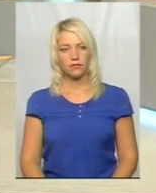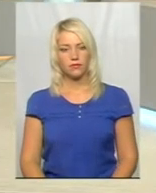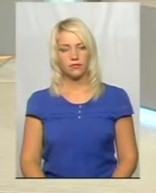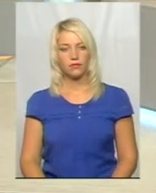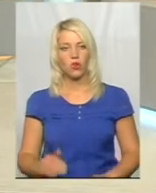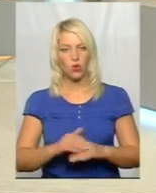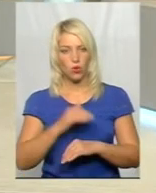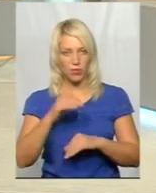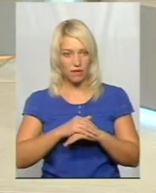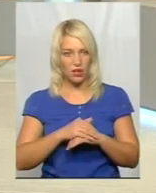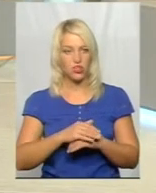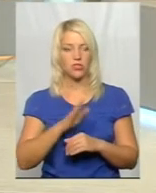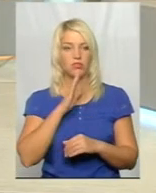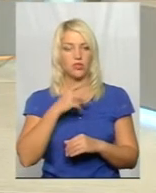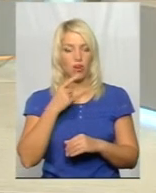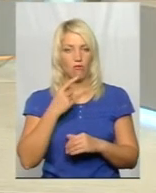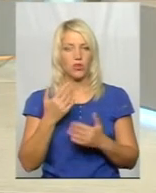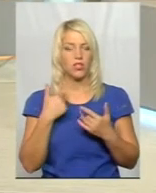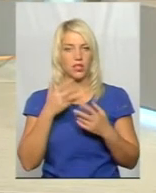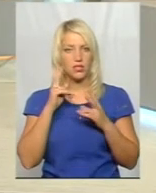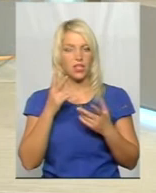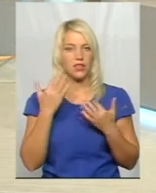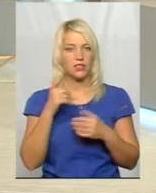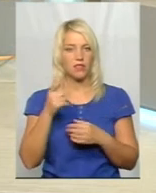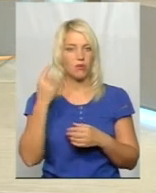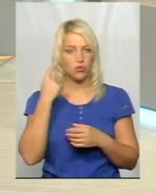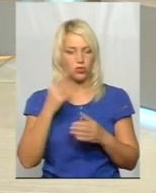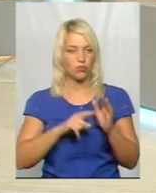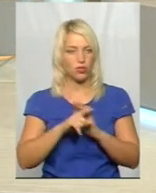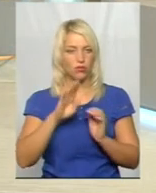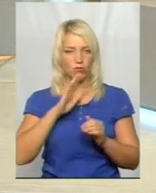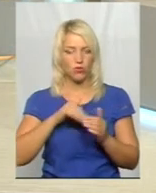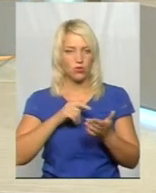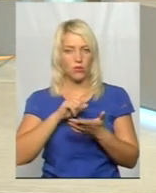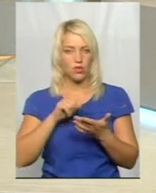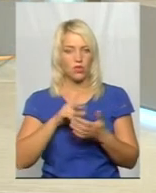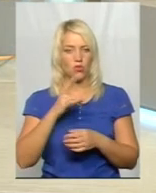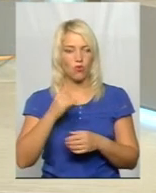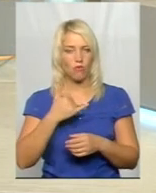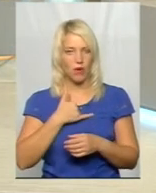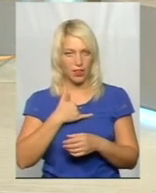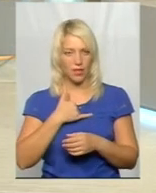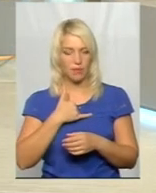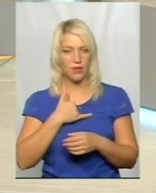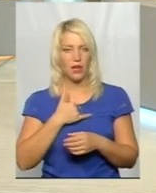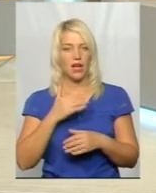Добрий вечір. Не знаю, наскільки ви почули початок мого запитання, але в мене на рахунок